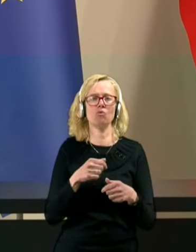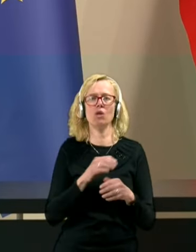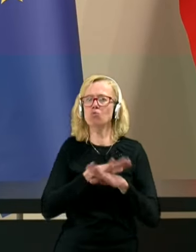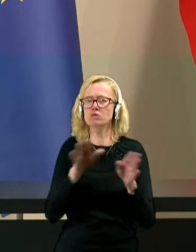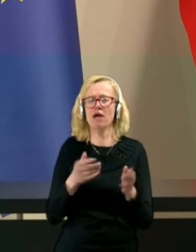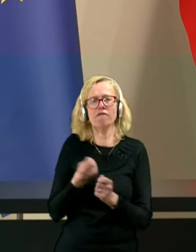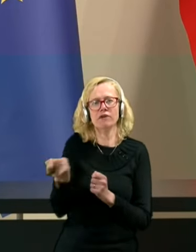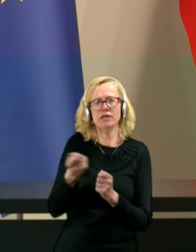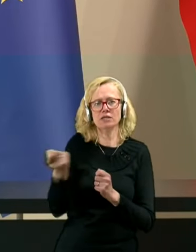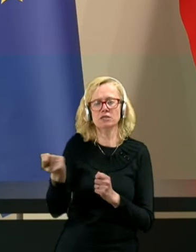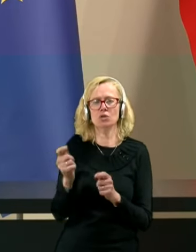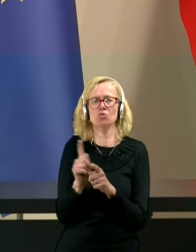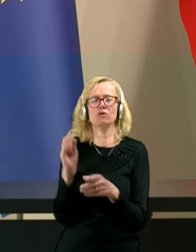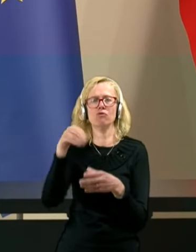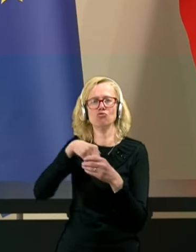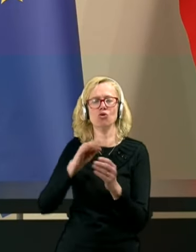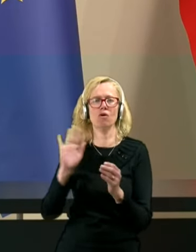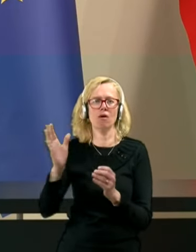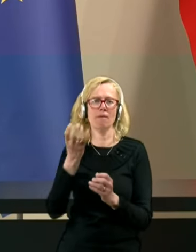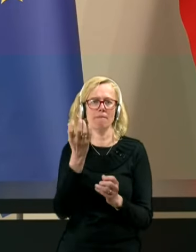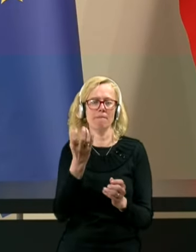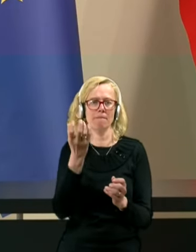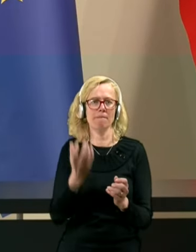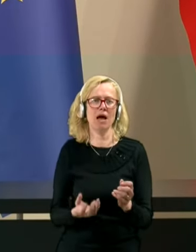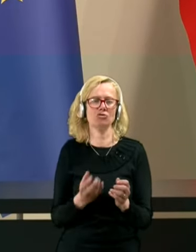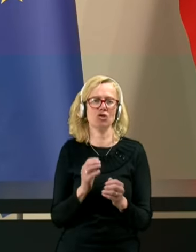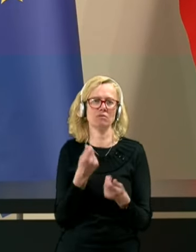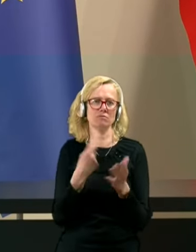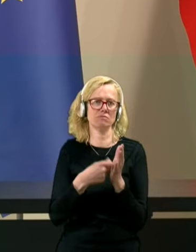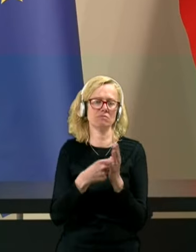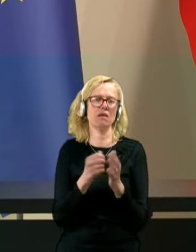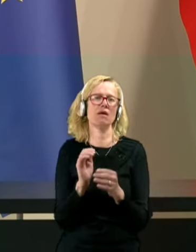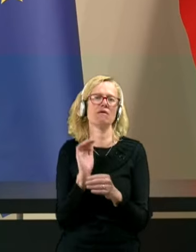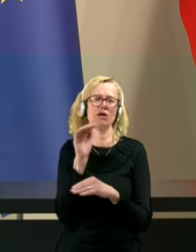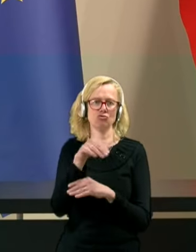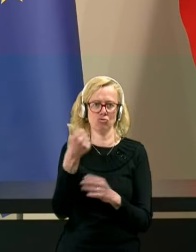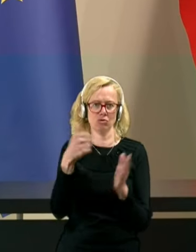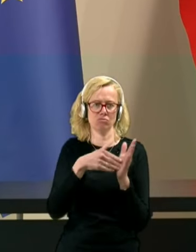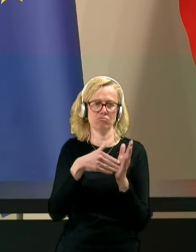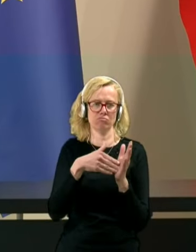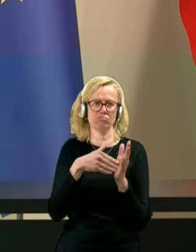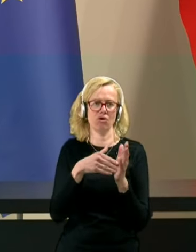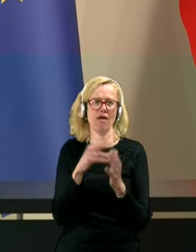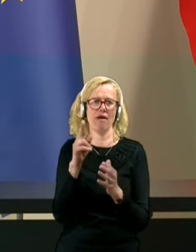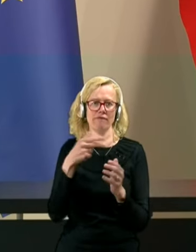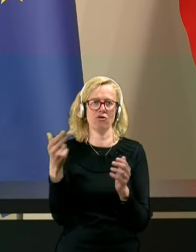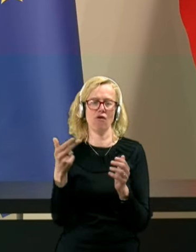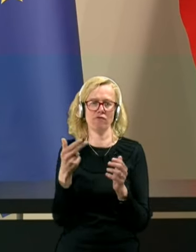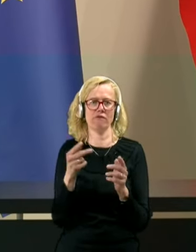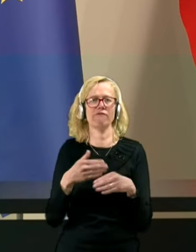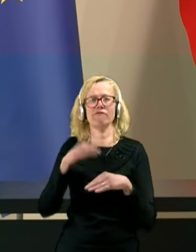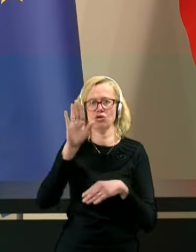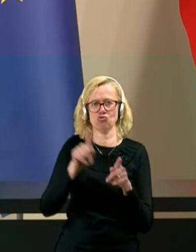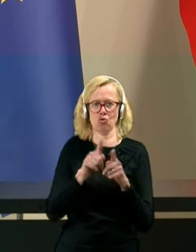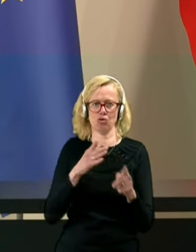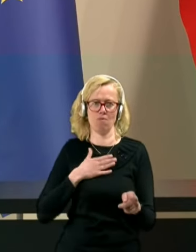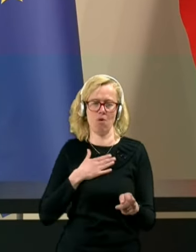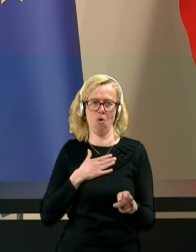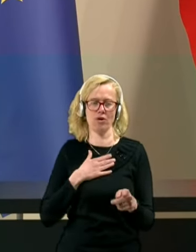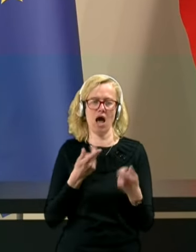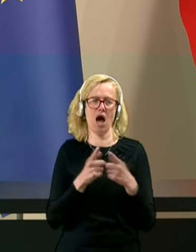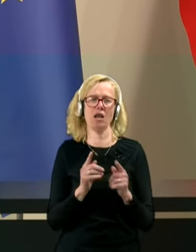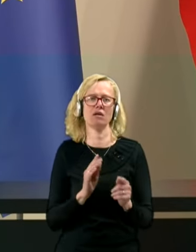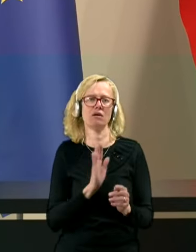vključno z njegovo plačo, ki znaša preko 100 tisoč evrov na leto. Je večje od moje, ali od kateregokoli drugega